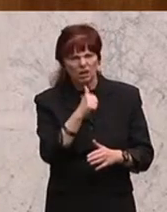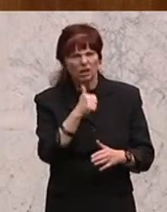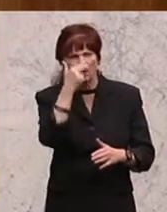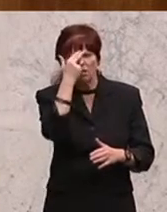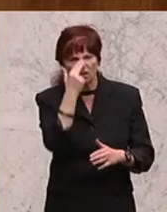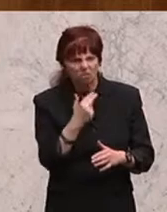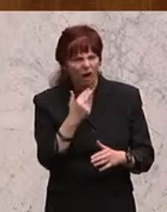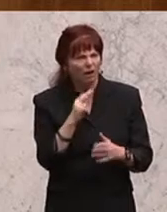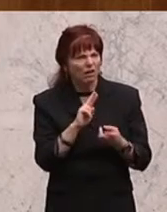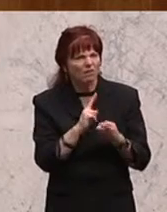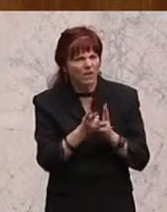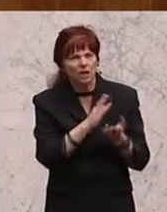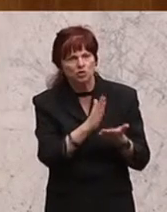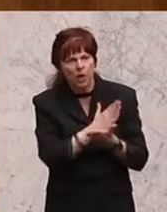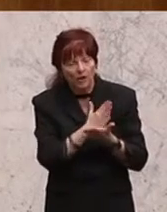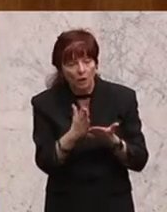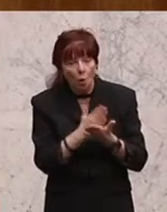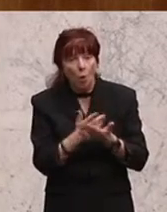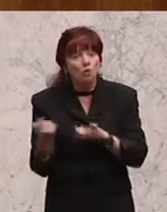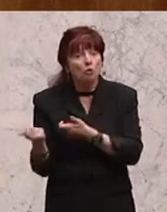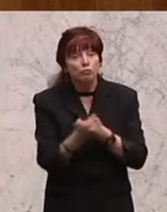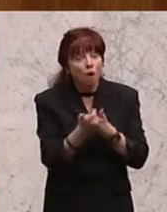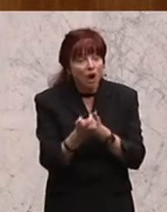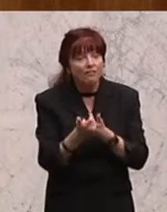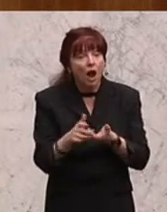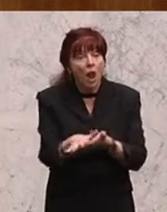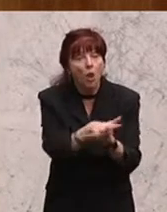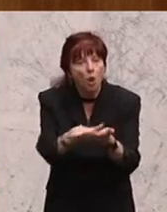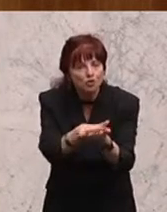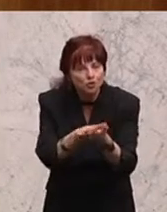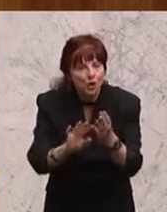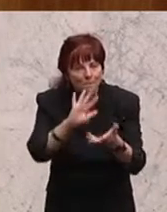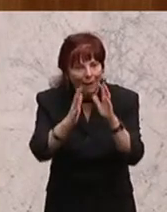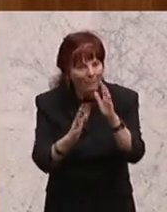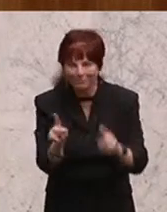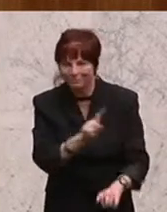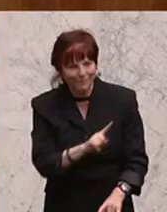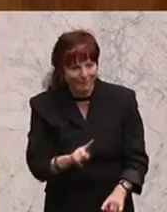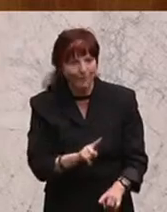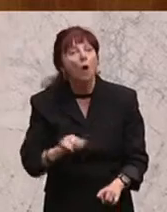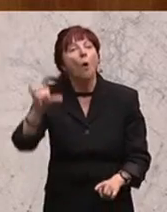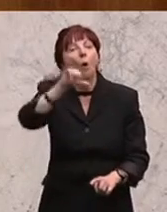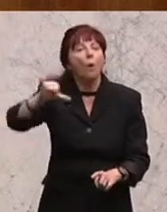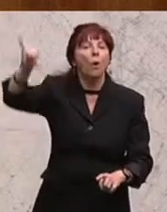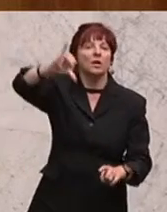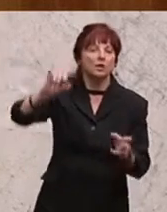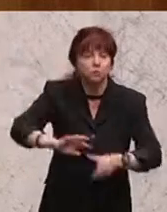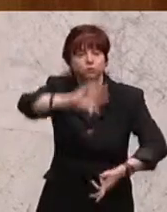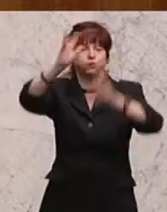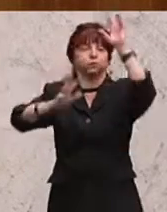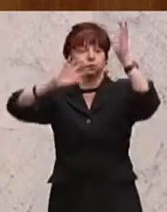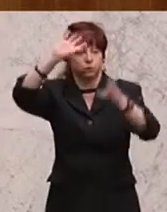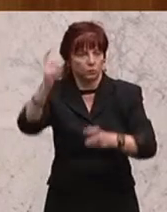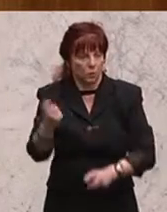Brand nicht gelöscht, sondern Öl ins Feuer gegossen. Und das müssen wir einfach einmal so, wie es ist, zur Kenntnis nehmen. Und die Drohung der